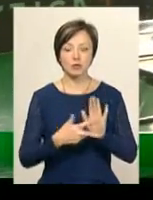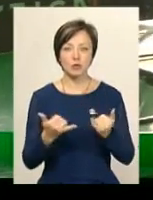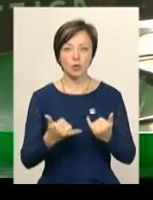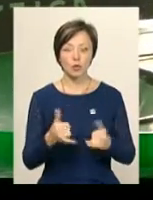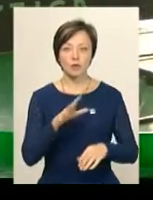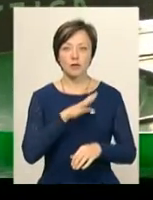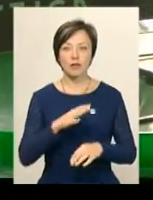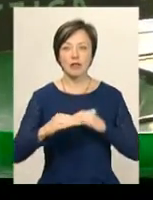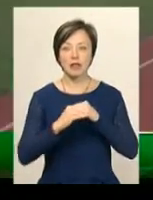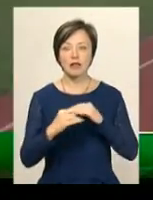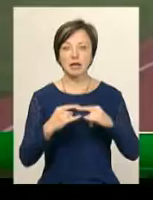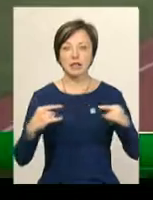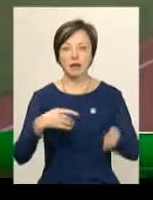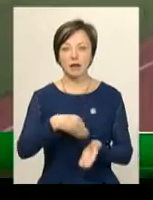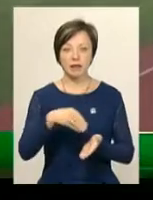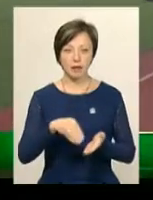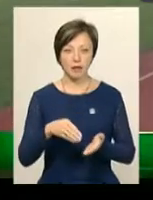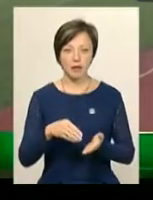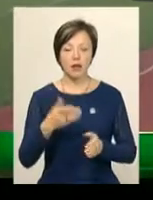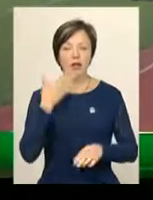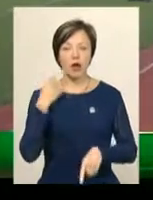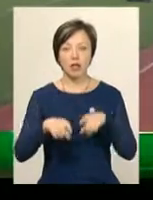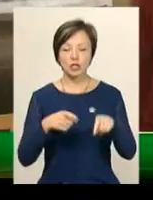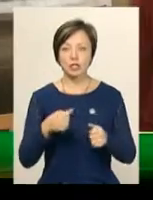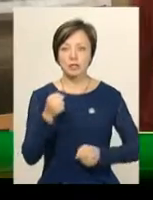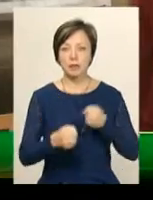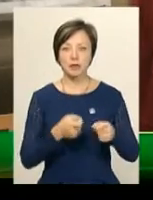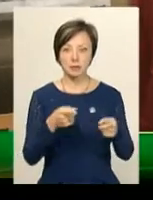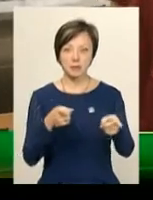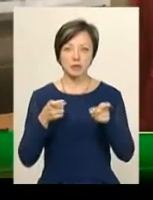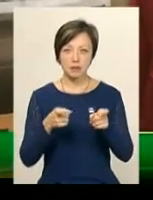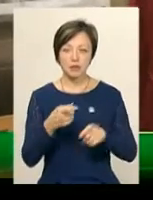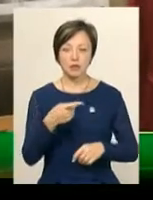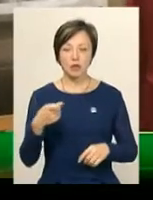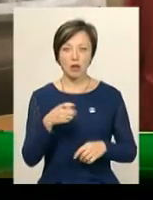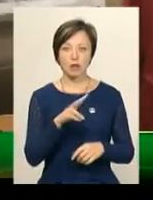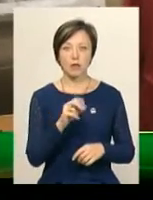змагалися у настільному тенісі, легкоатлантичних забігах та стрільбі з пістолета Макарова.